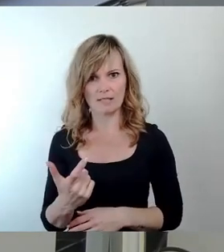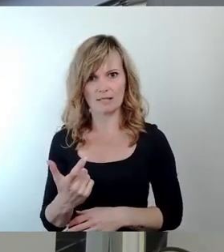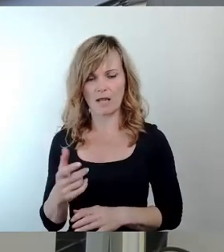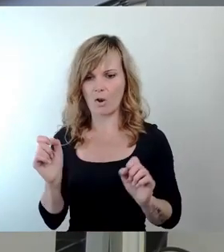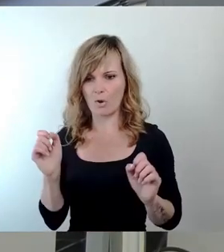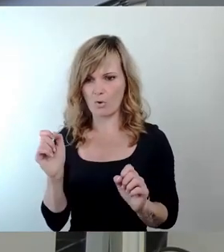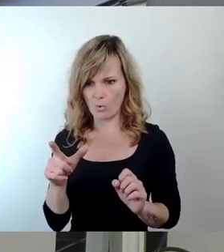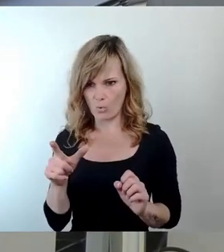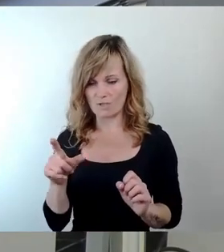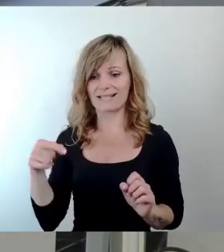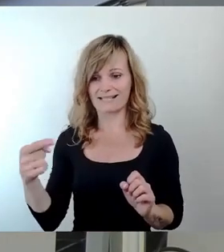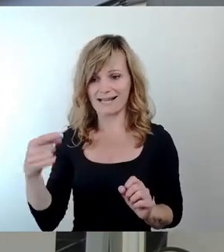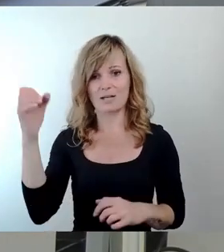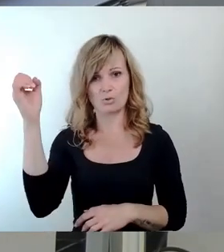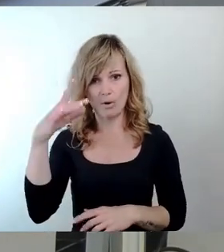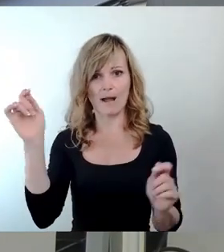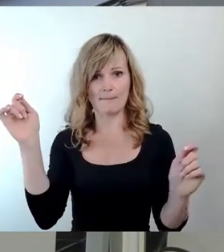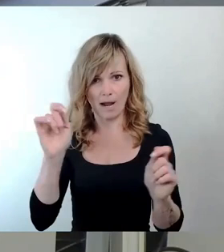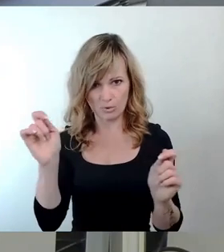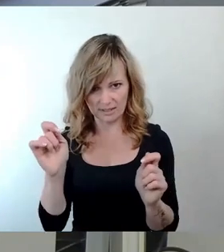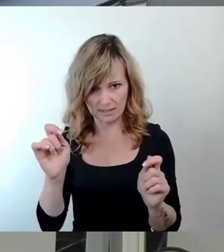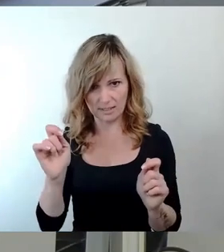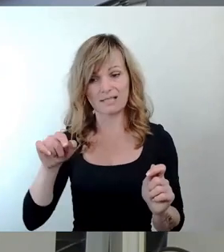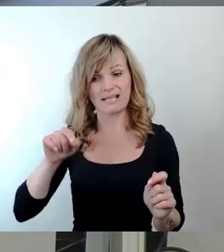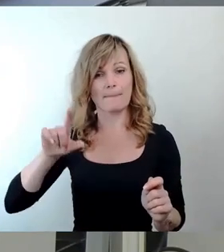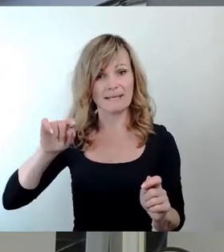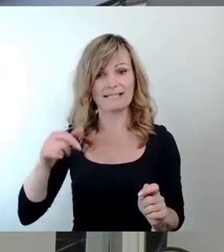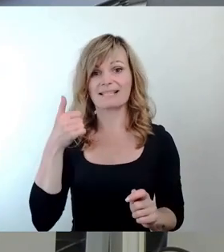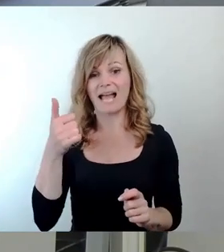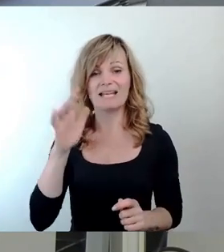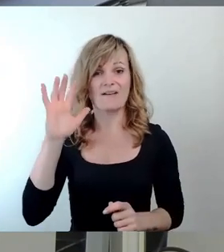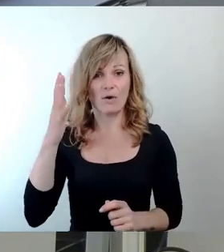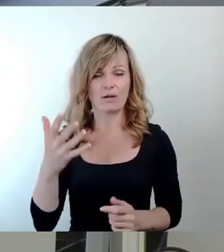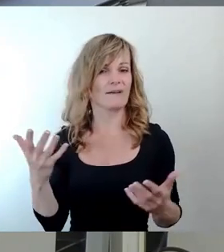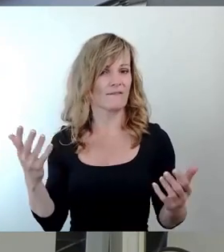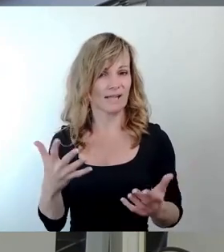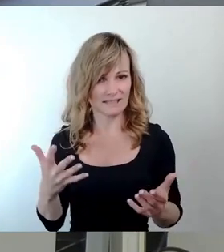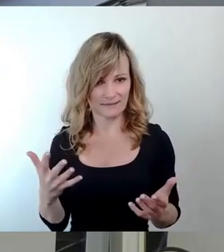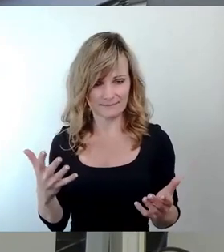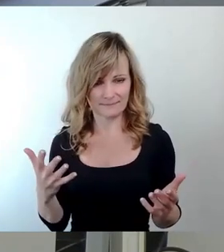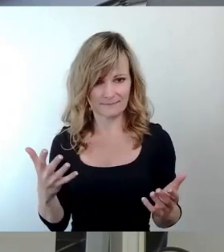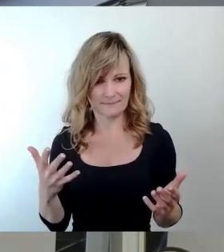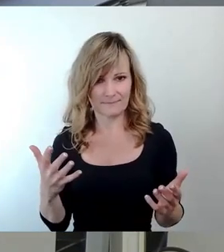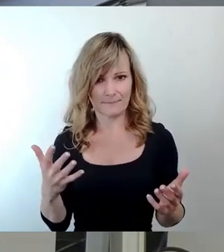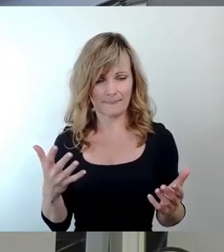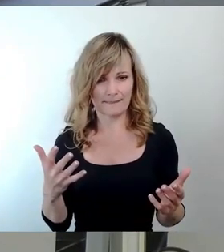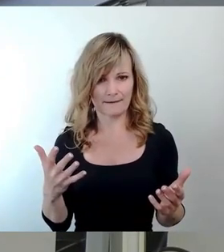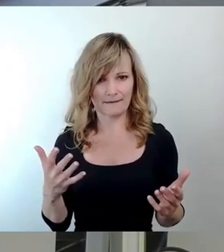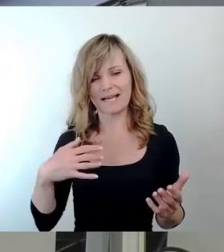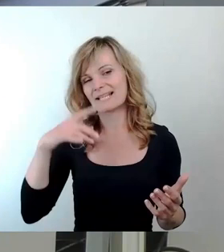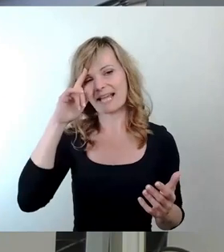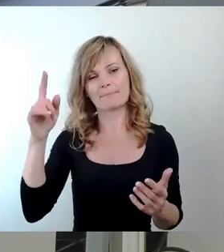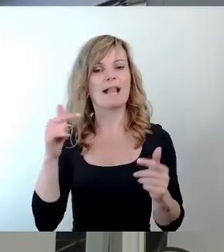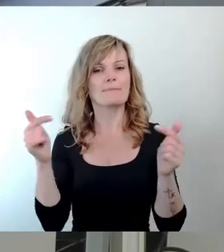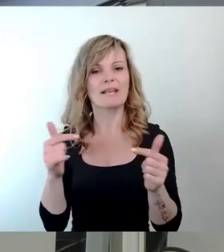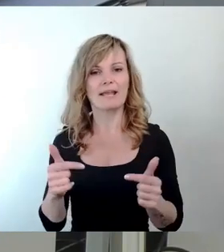Sommerpause. Er hatte mindestens einen Erfolg. Er hat die Denkmalpflege aufgeweckt.